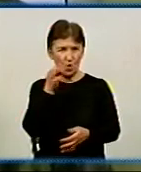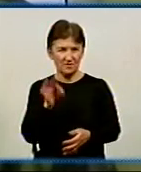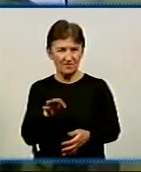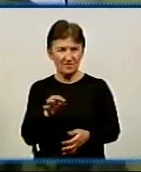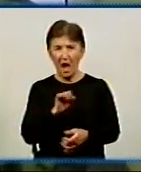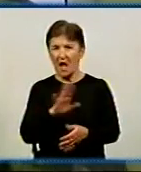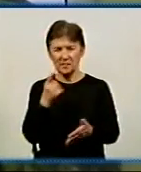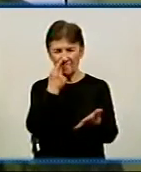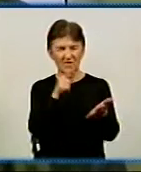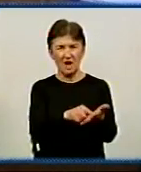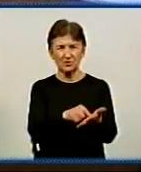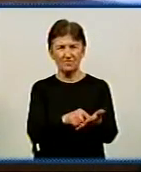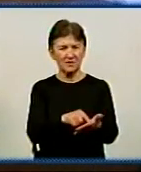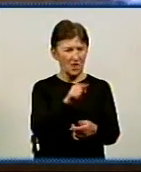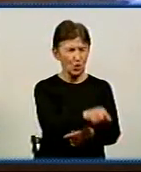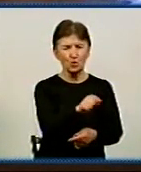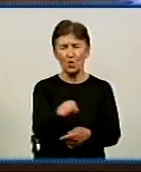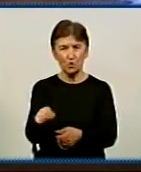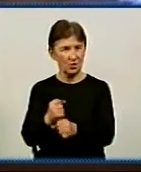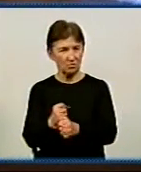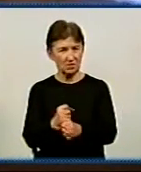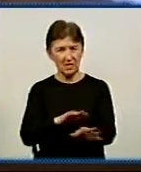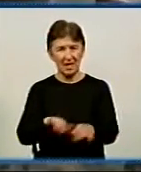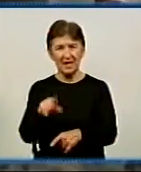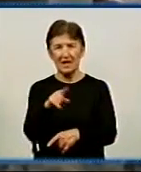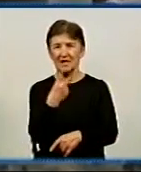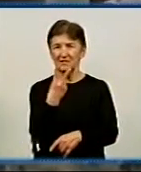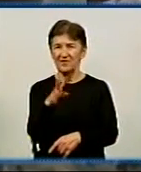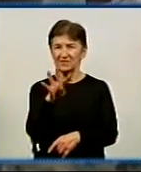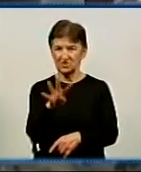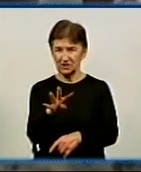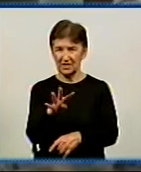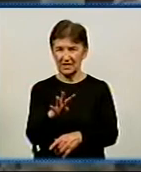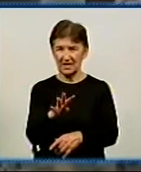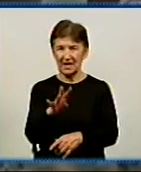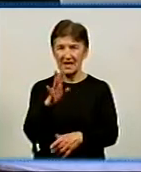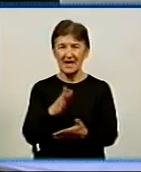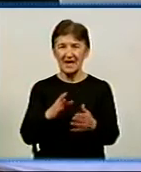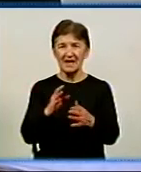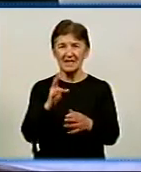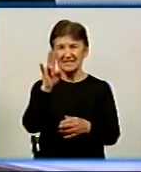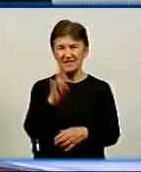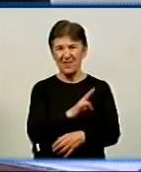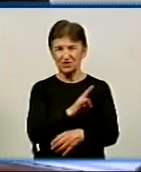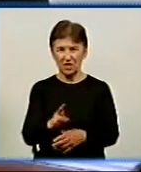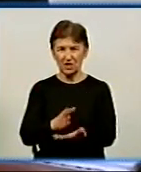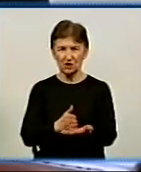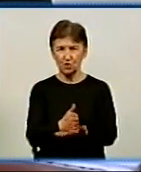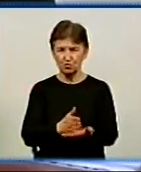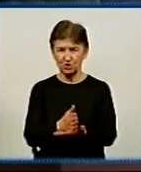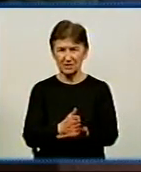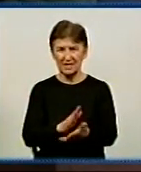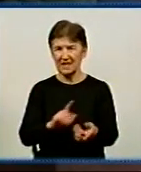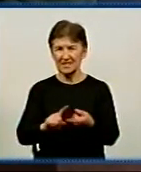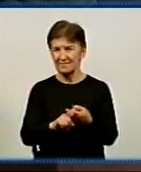не вказувати, що і як робити. На курсі залучено 24 священнослужителі. Незважаючи на різнобарію конфесій і навіть релігії, які